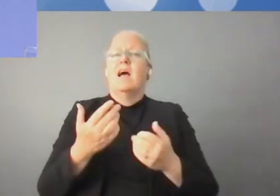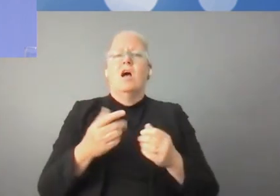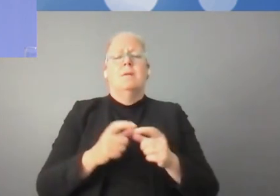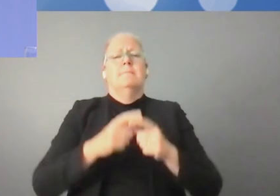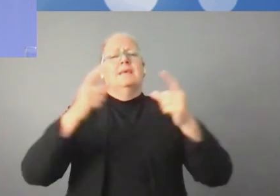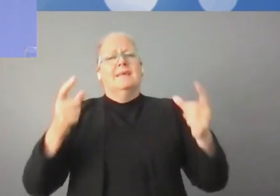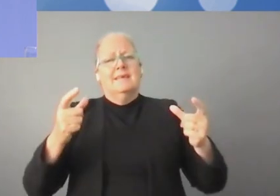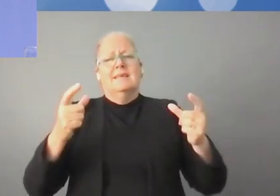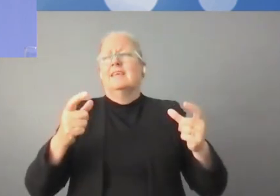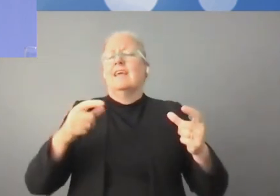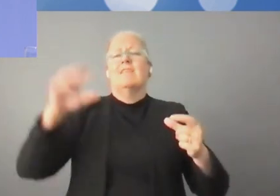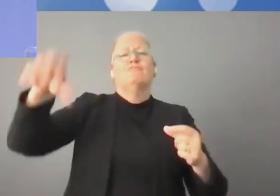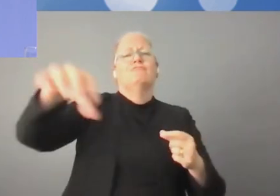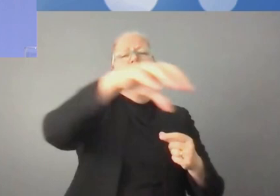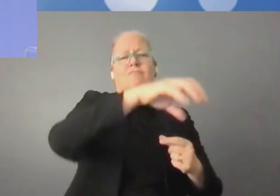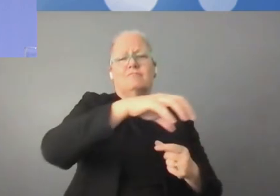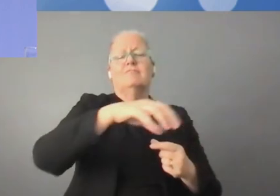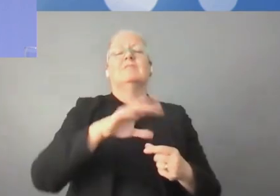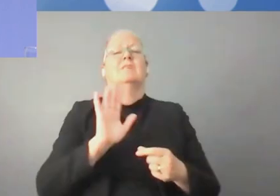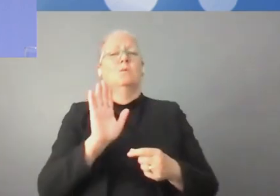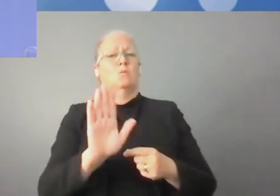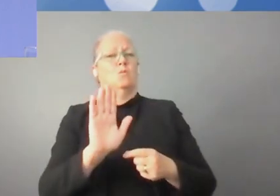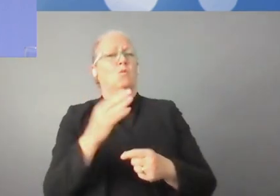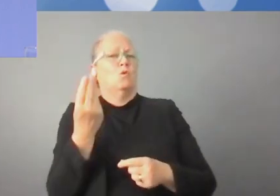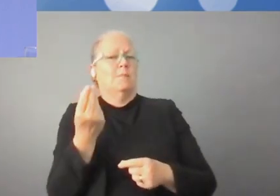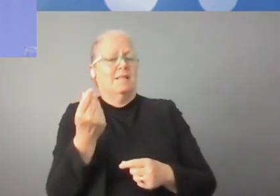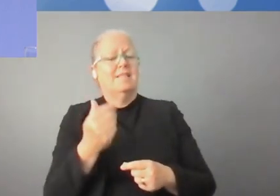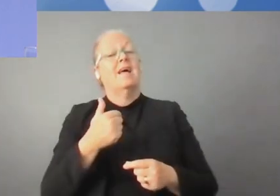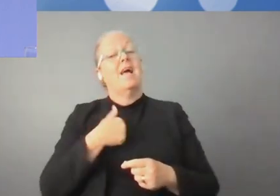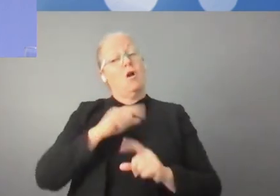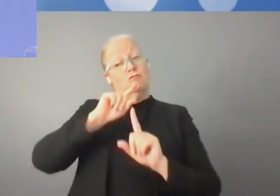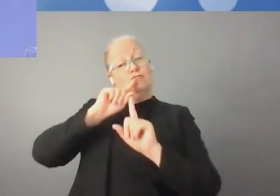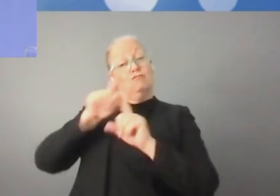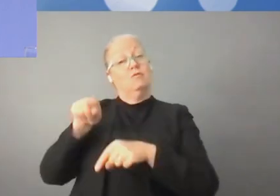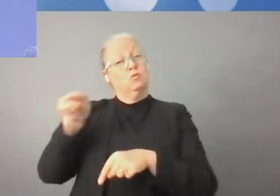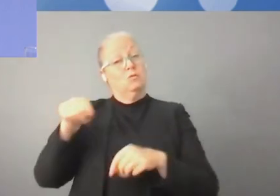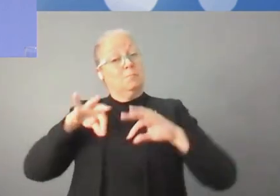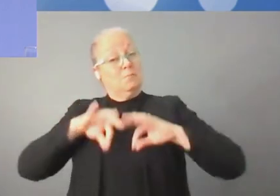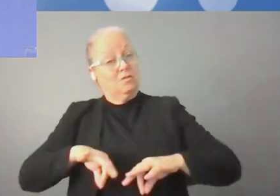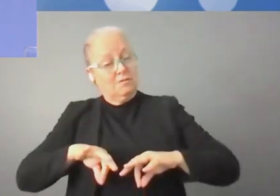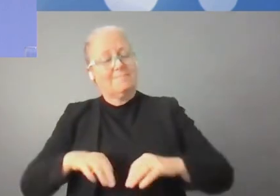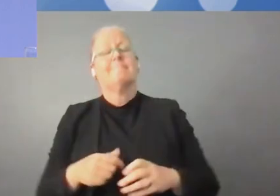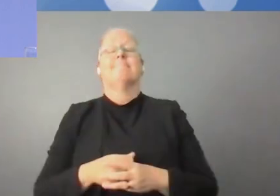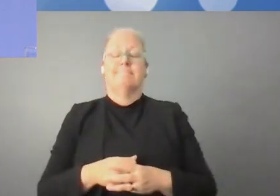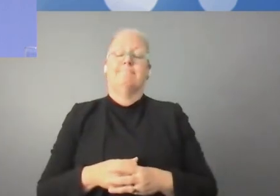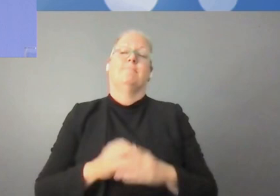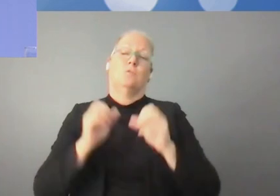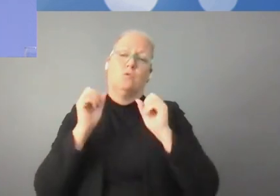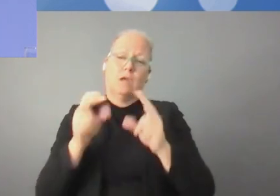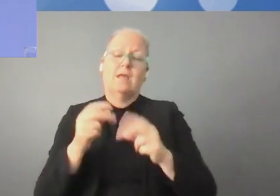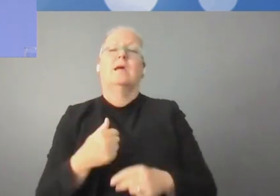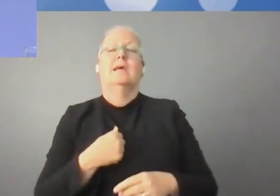simple, c'est trouver les bonnes régulations qui respectent ce premier Internet libre, ouvert,